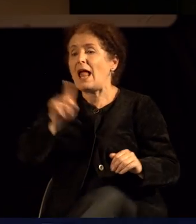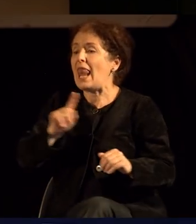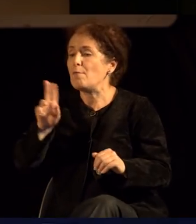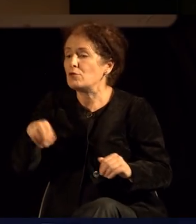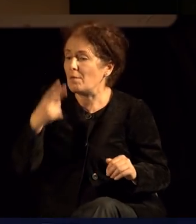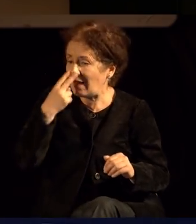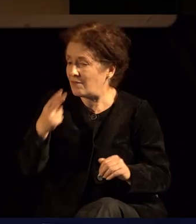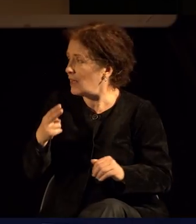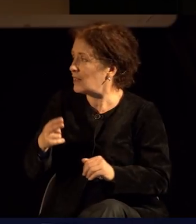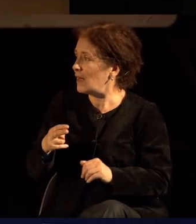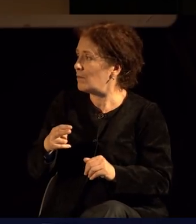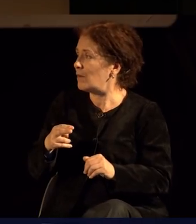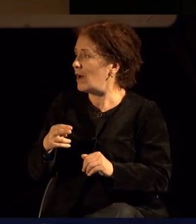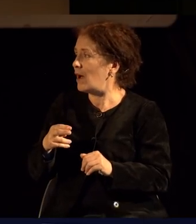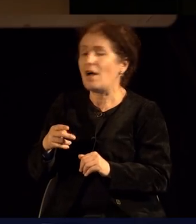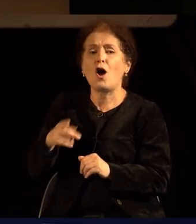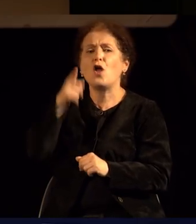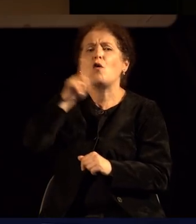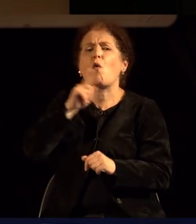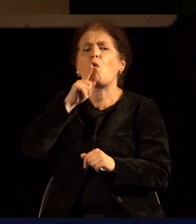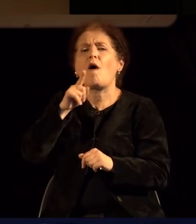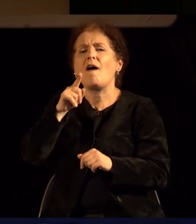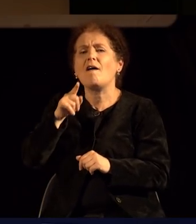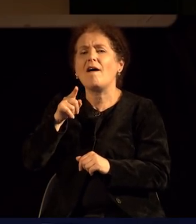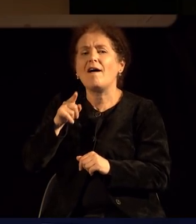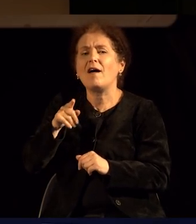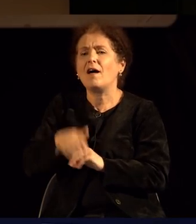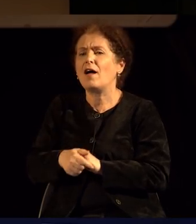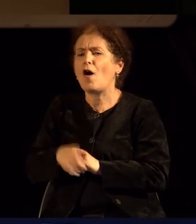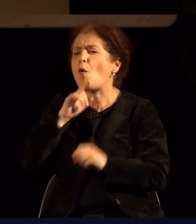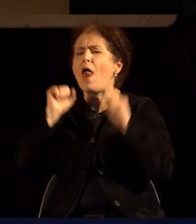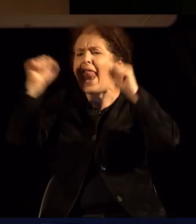можам да видам кој е во белата мајчка шо кренера каза, кој го навиваш во 11-та сезона?